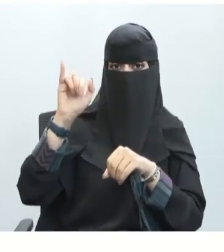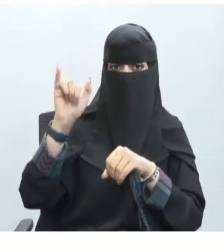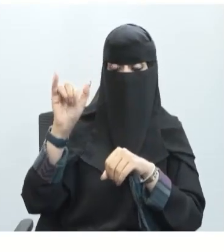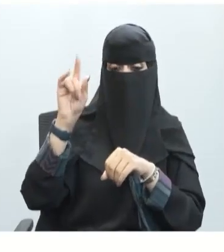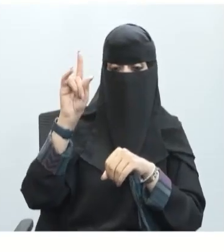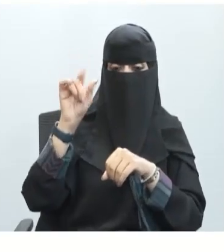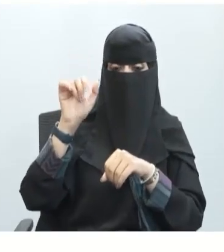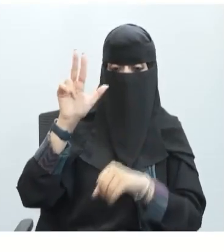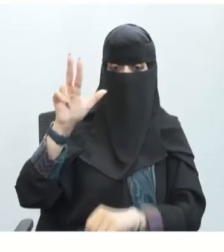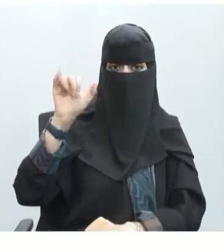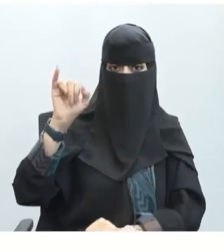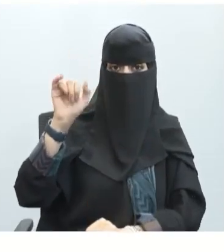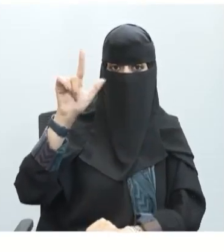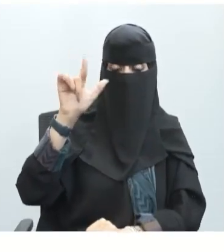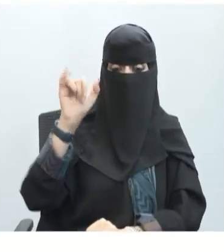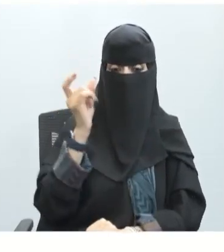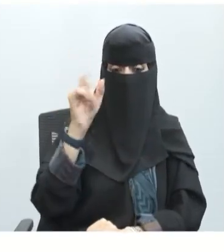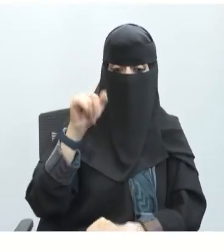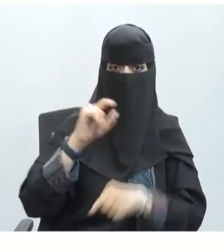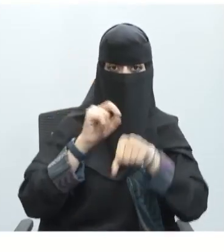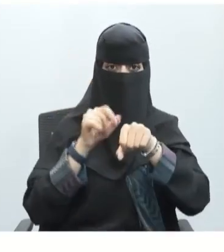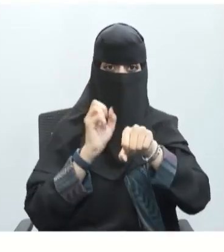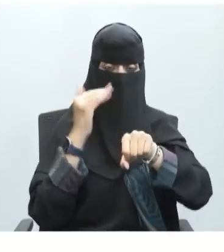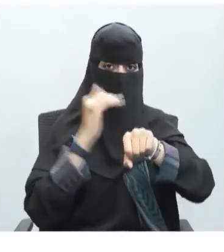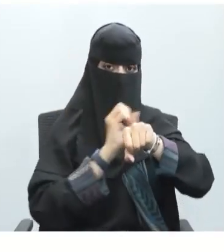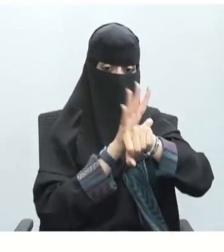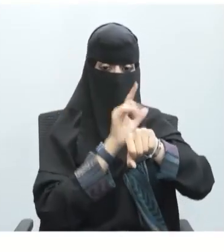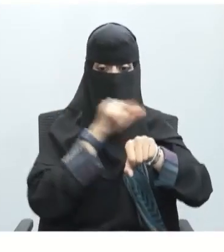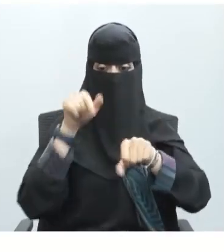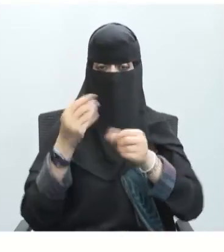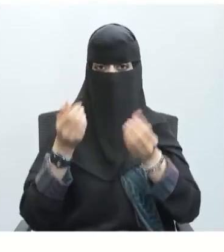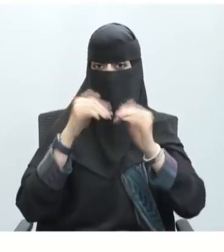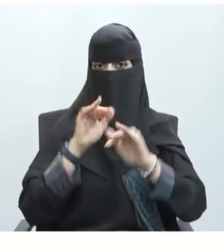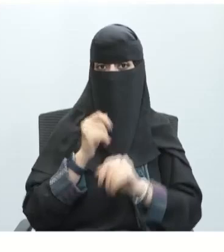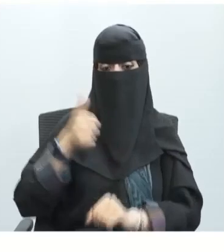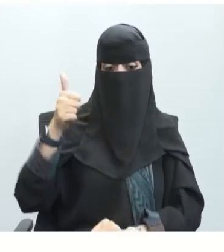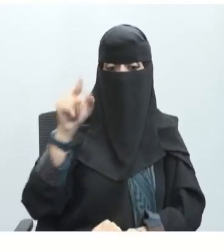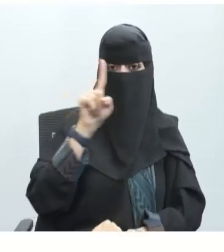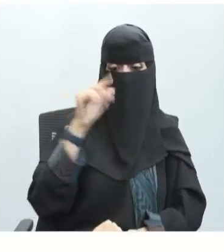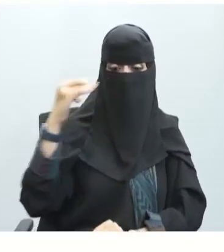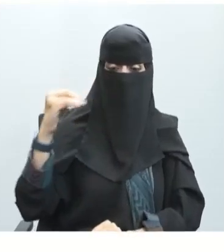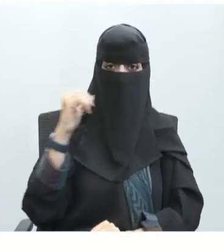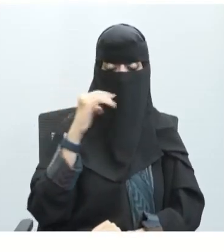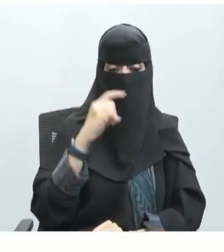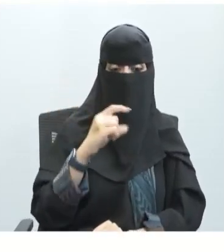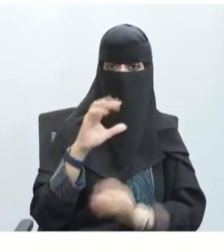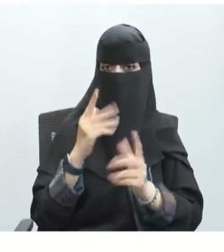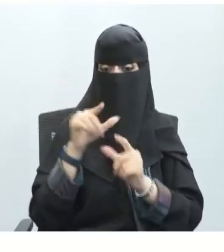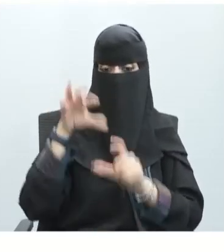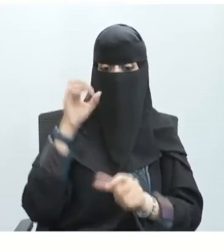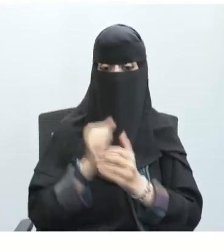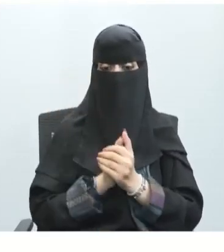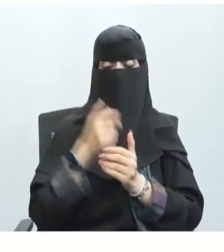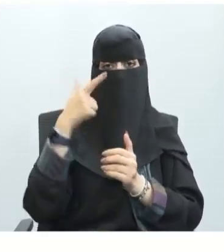العصبية يزيد سرعة السيال العصبي يكلل سرعة السيال العصبي يزيد من الإحساس بالألم يكلل الألم الحاد